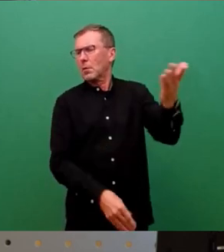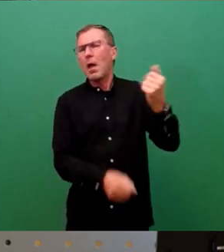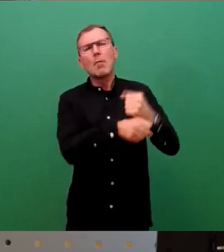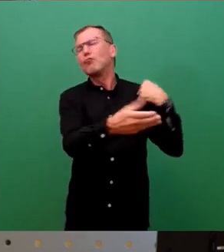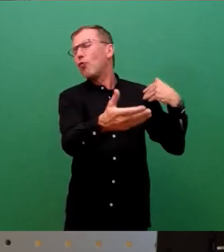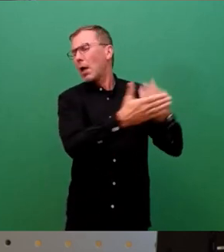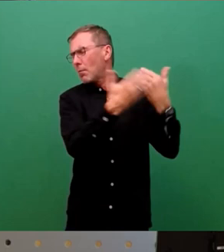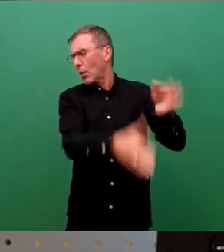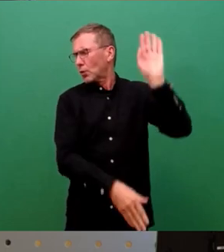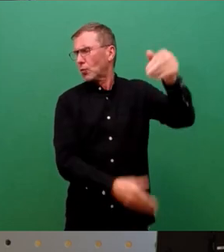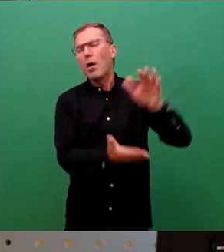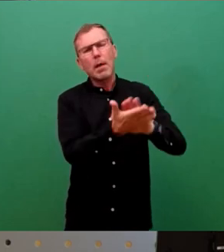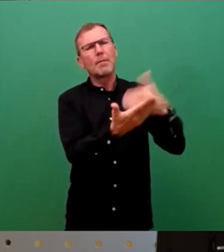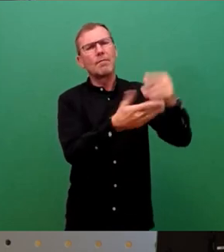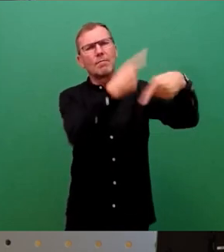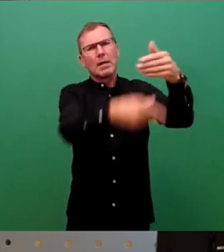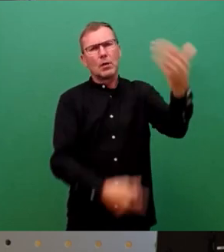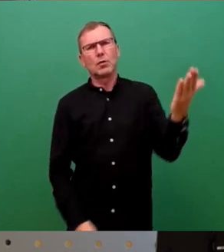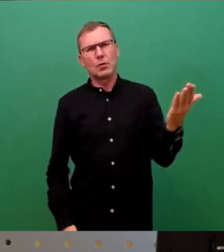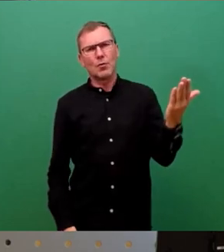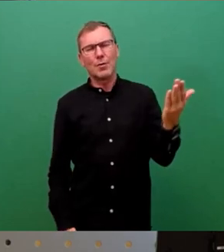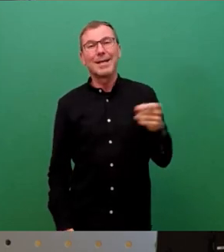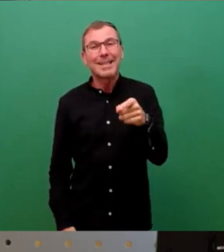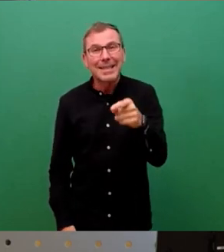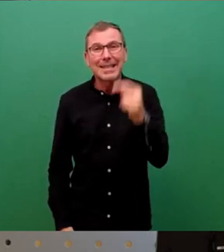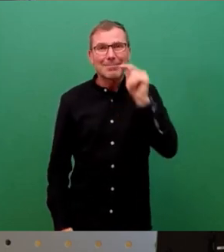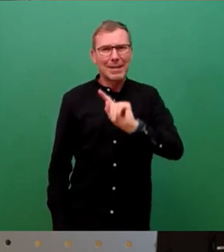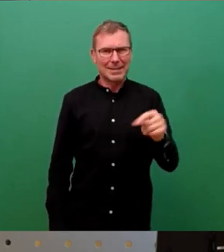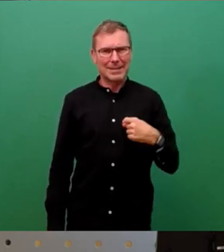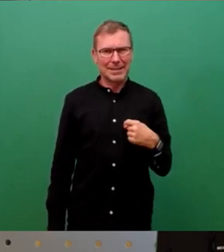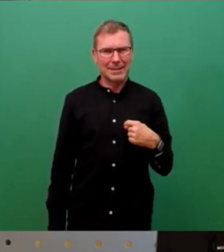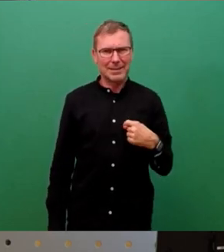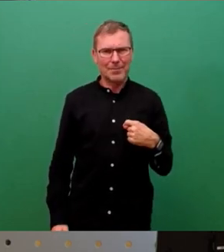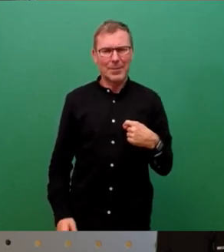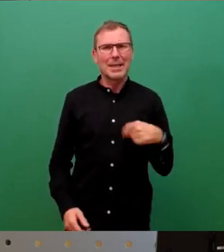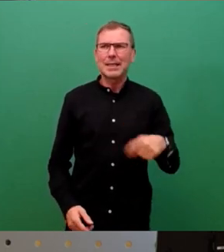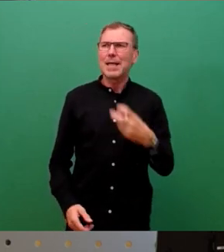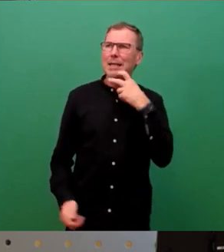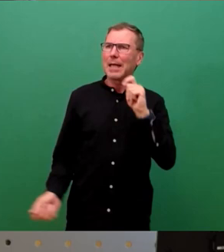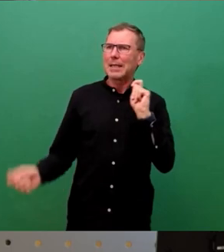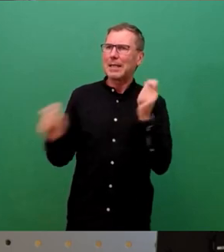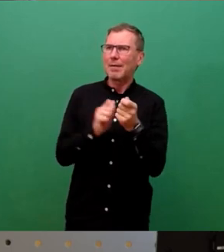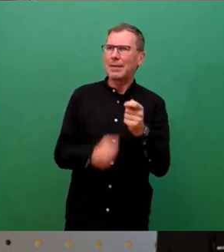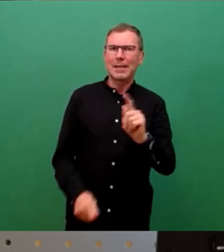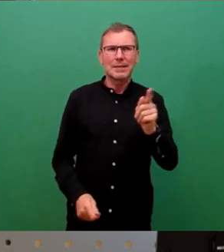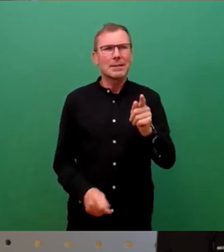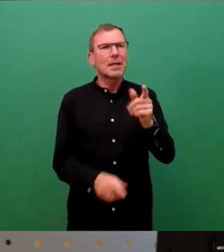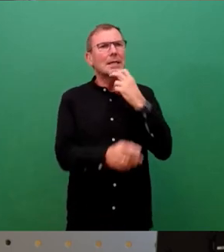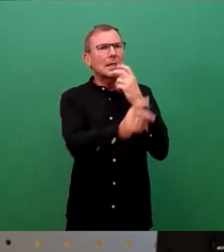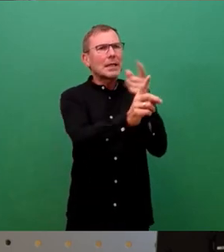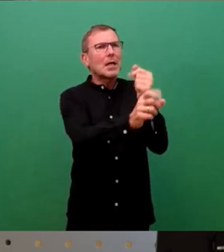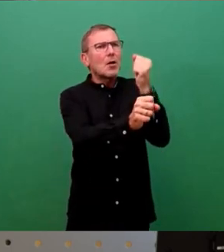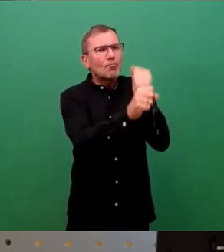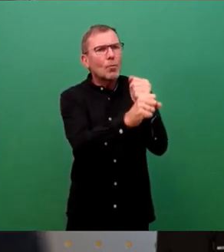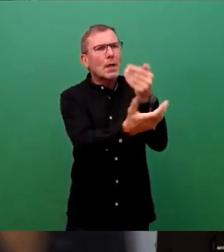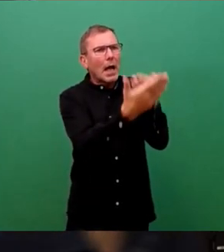Also bitteschön, dann rollen wir denen den roten Teppich aus. Aber das geht in den Zeiten der Energiewende aus meiner Sicht so nicht mehr. Das ist